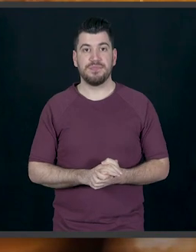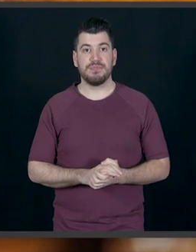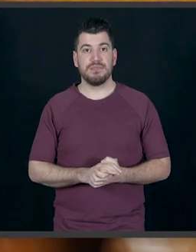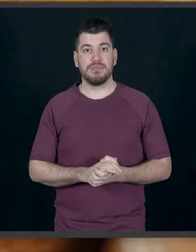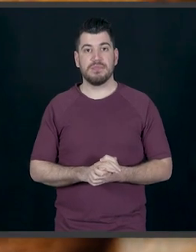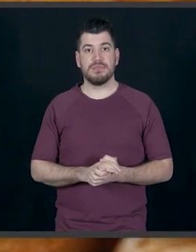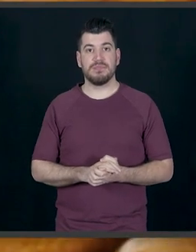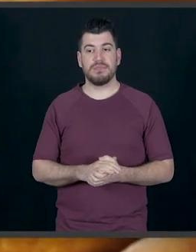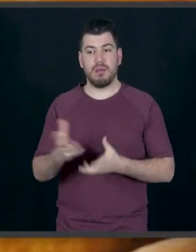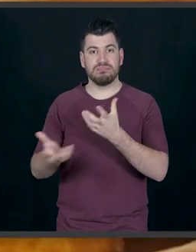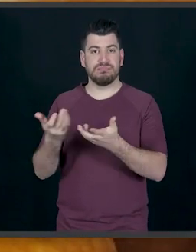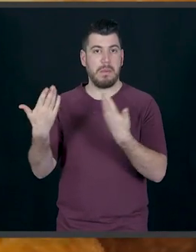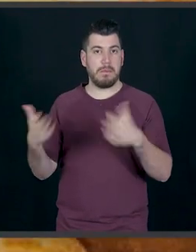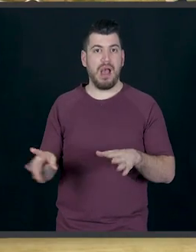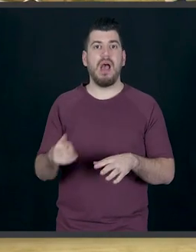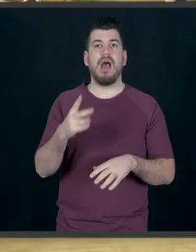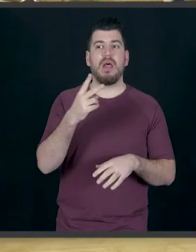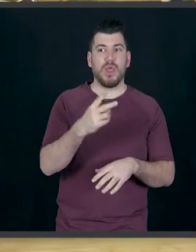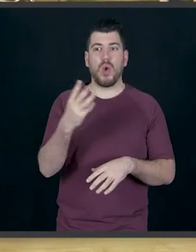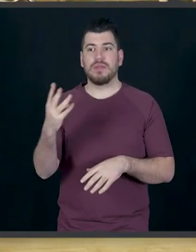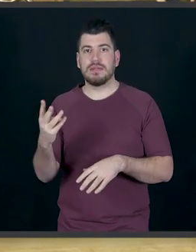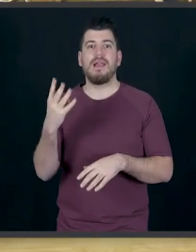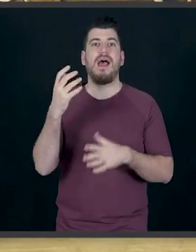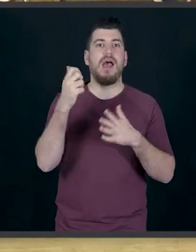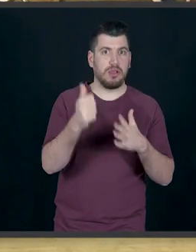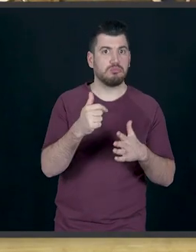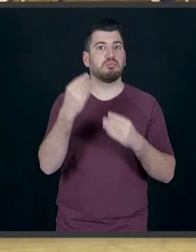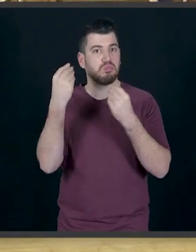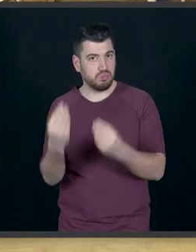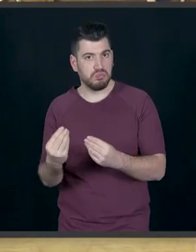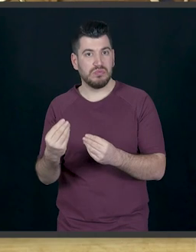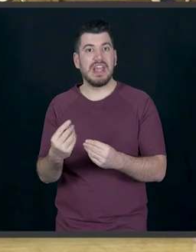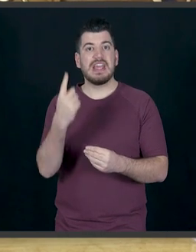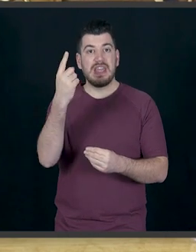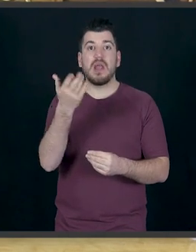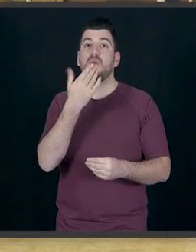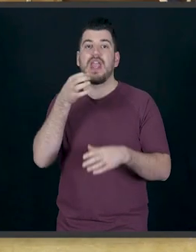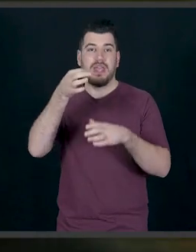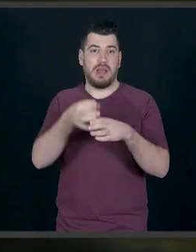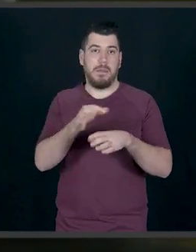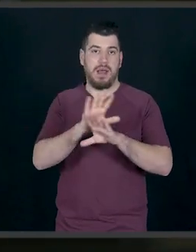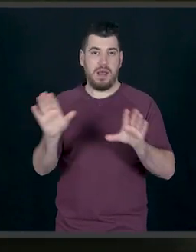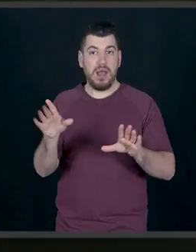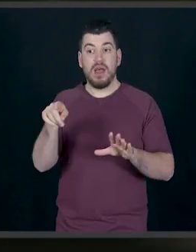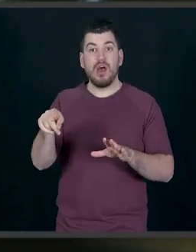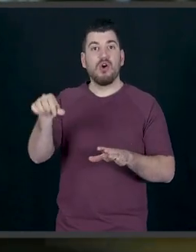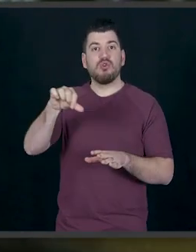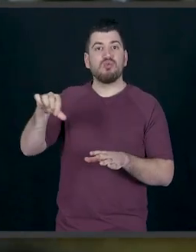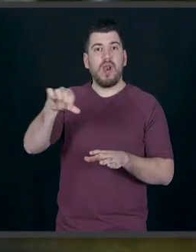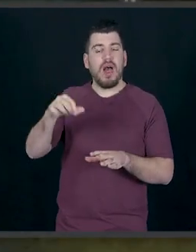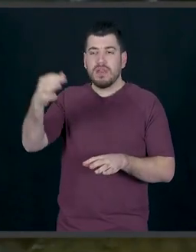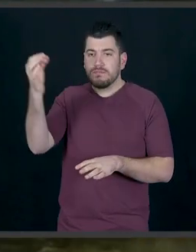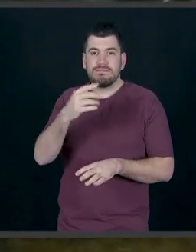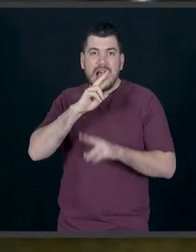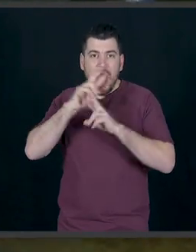Έχω ψήσει δυο-τέσσερα-έξι καλά ντόνατς και ένα χωρίς τρύπα. Και το λάδι μου είναι πεντακάθαρο, που σημαίνει ότι